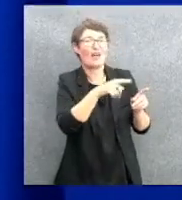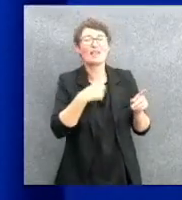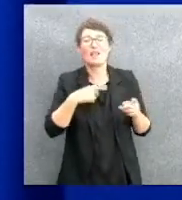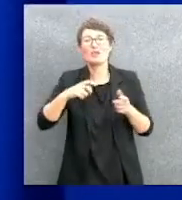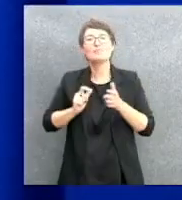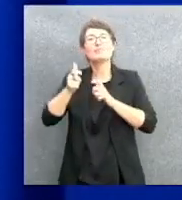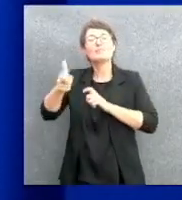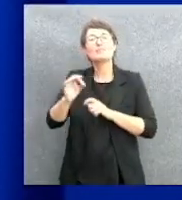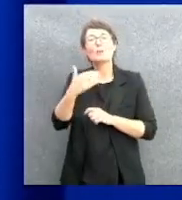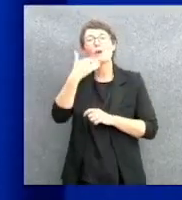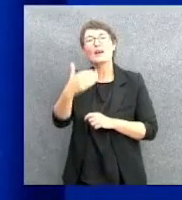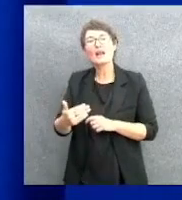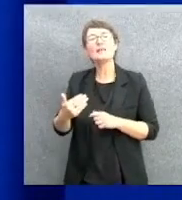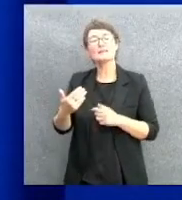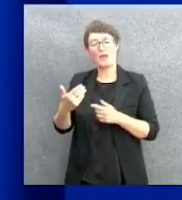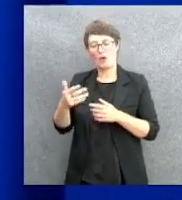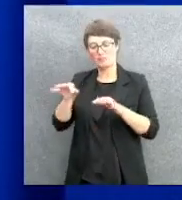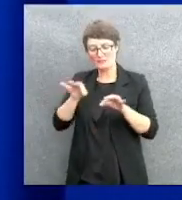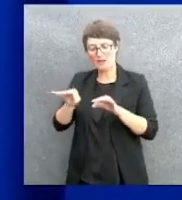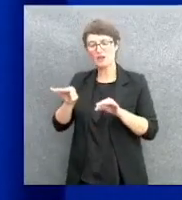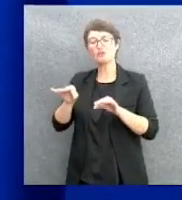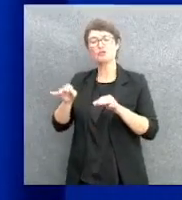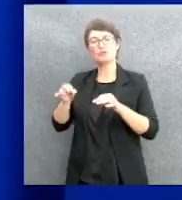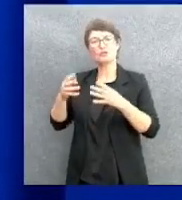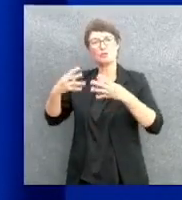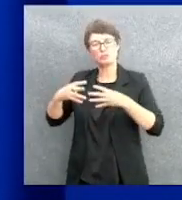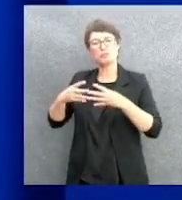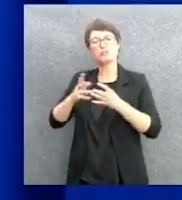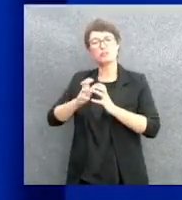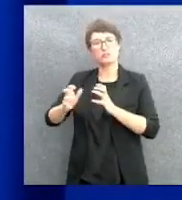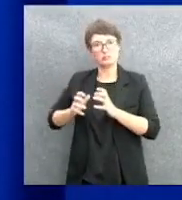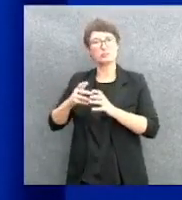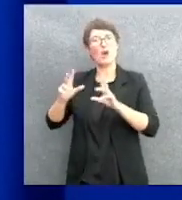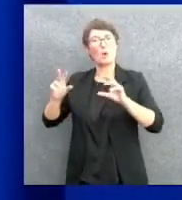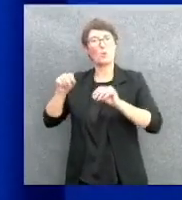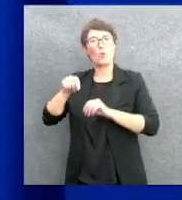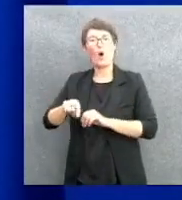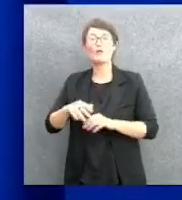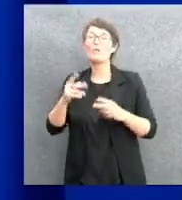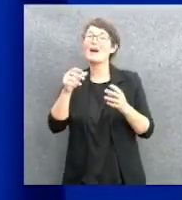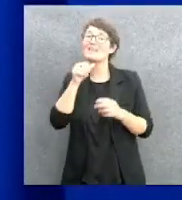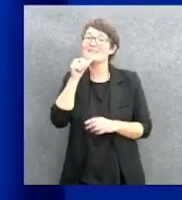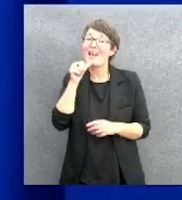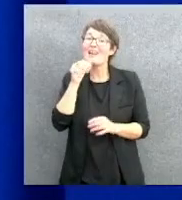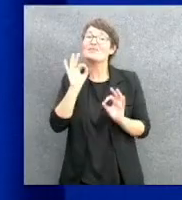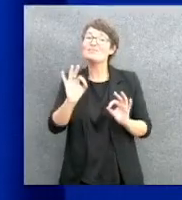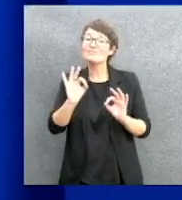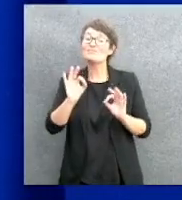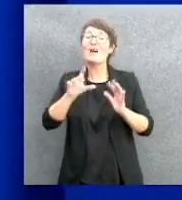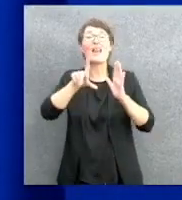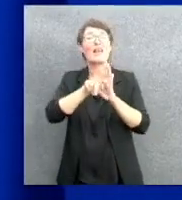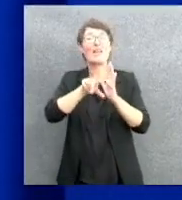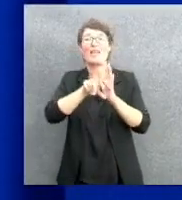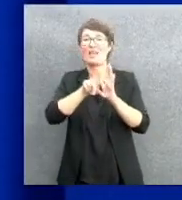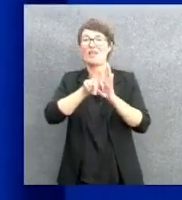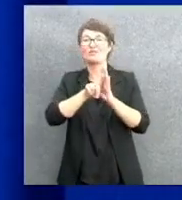Ma serve, secondo me, l'esigenza di mettere mano all'apparato ordinamentale in una logica di modernità